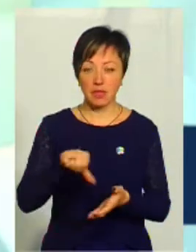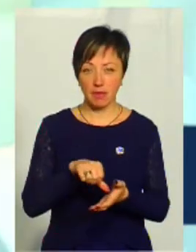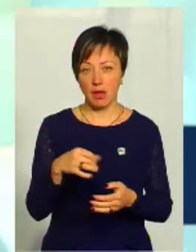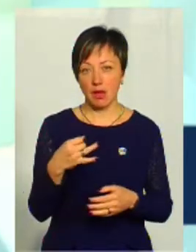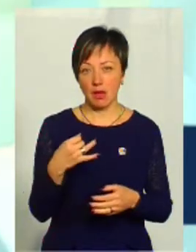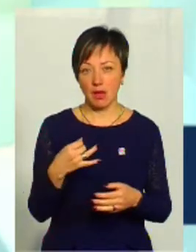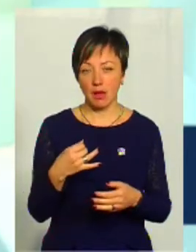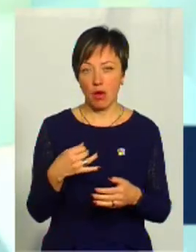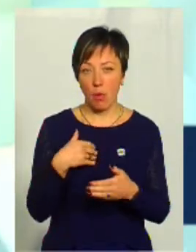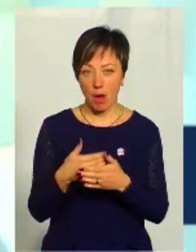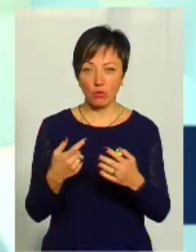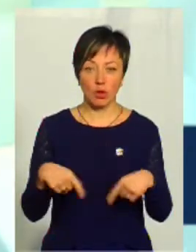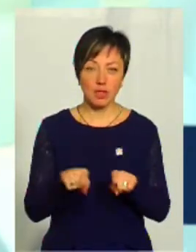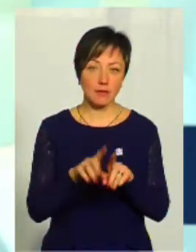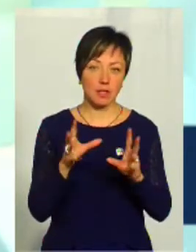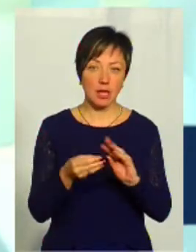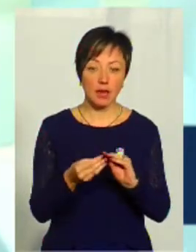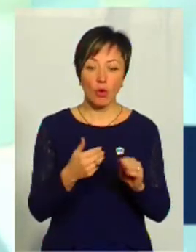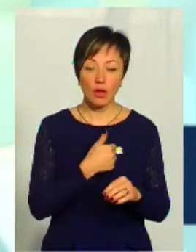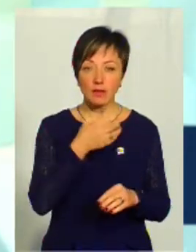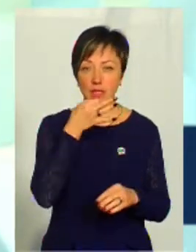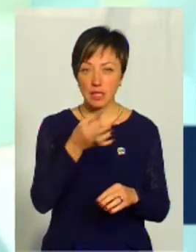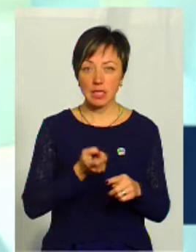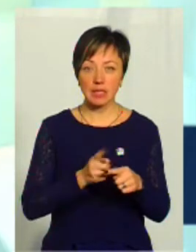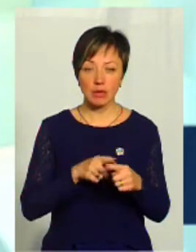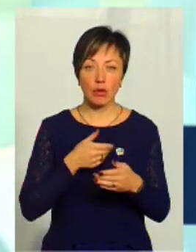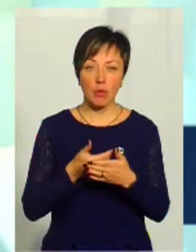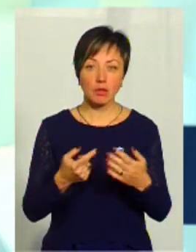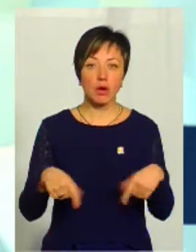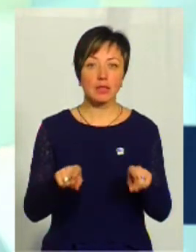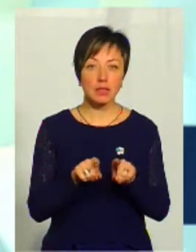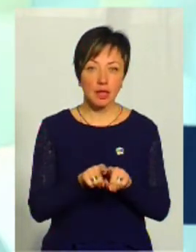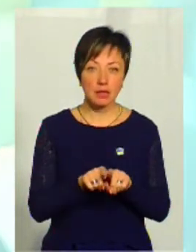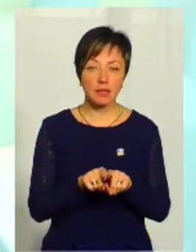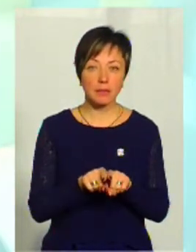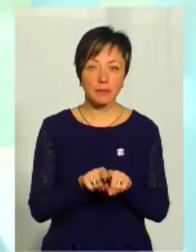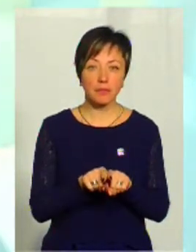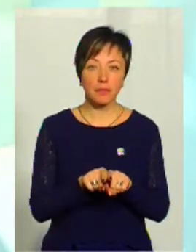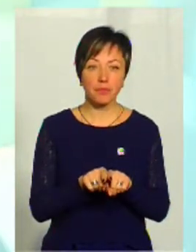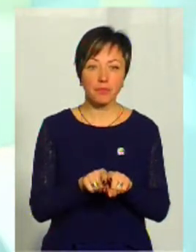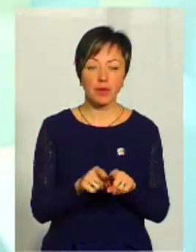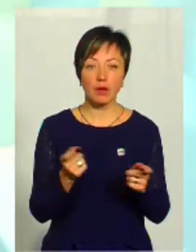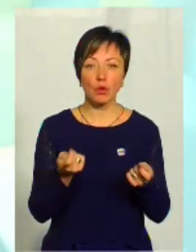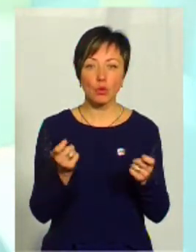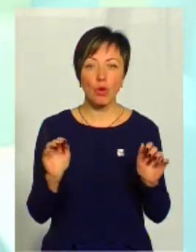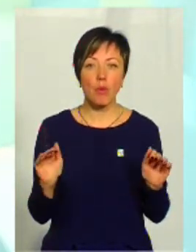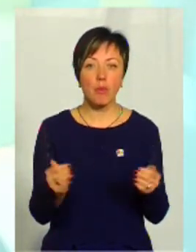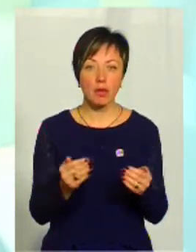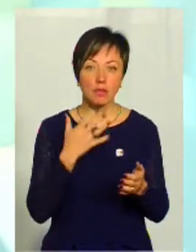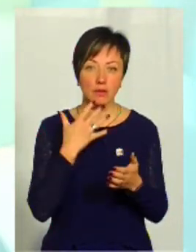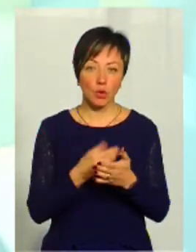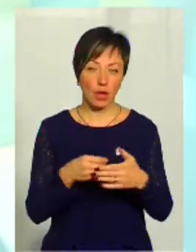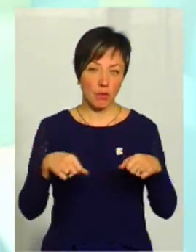представляє громадську організацію. І взагалі хотів би зазначити, що ці громадські організації, вони взагалі трошки обмежені в